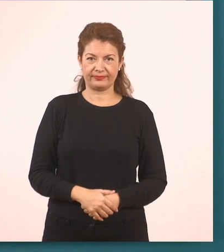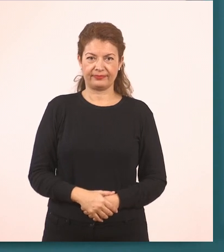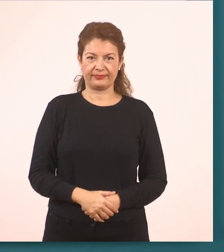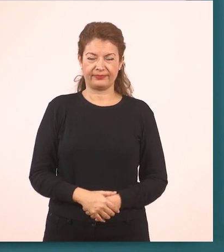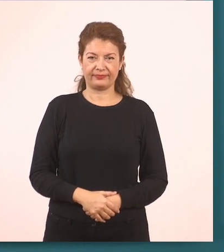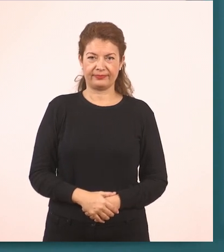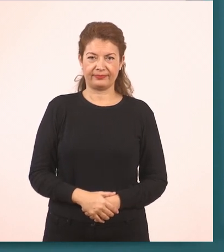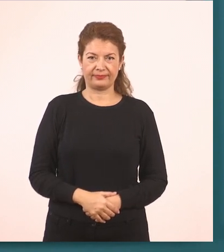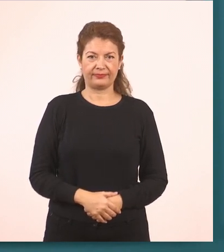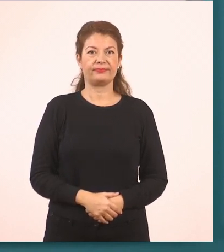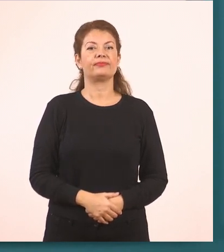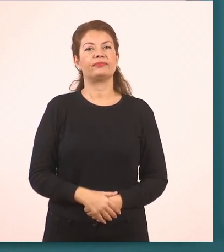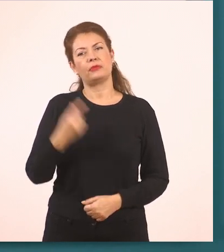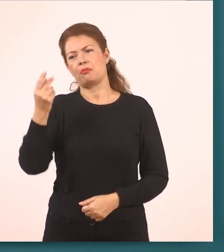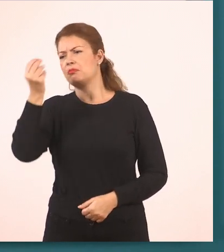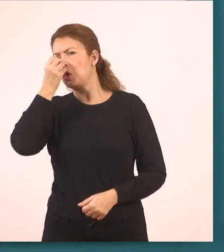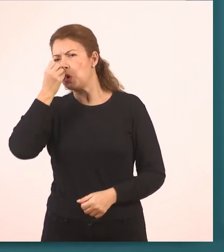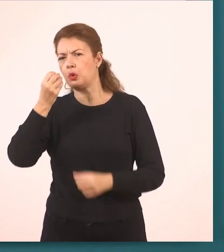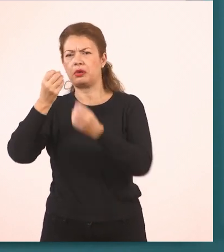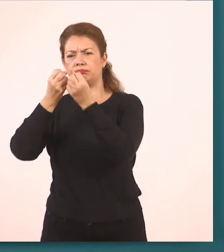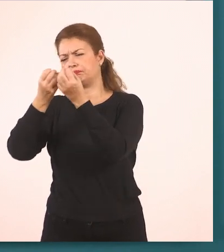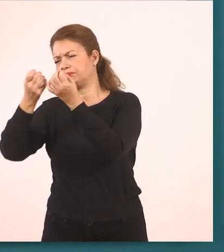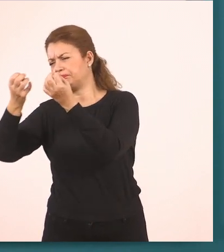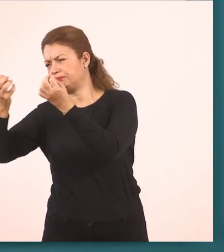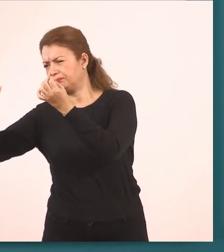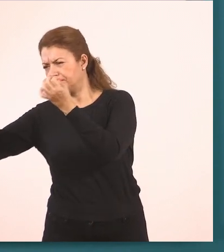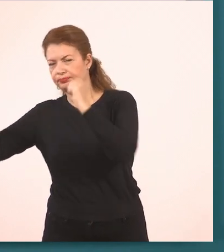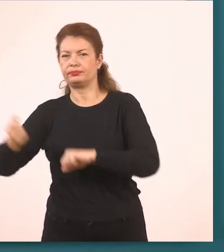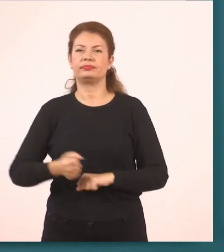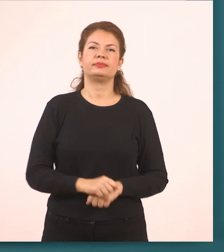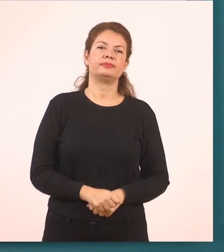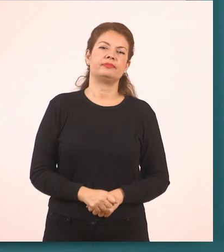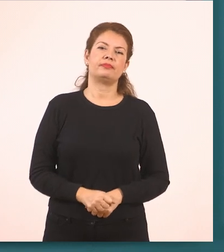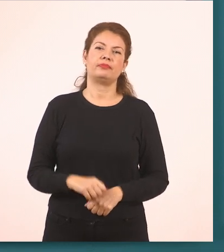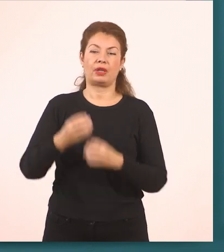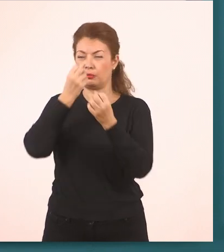Ορίστε από εδώ και από εδώ. Να μην μείνουμε παραπονεμένα.